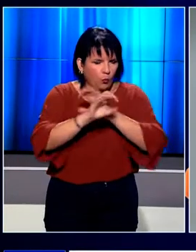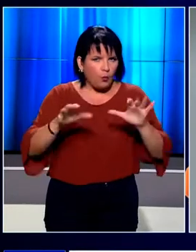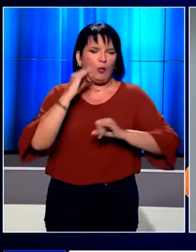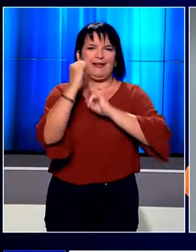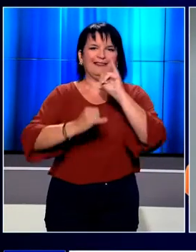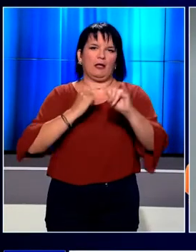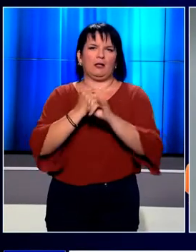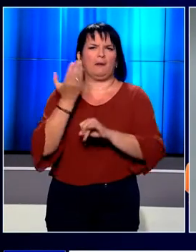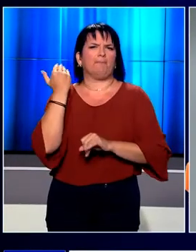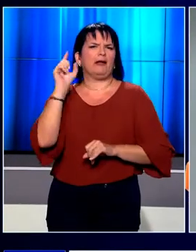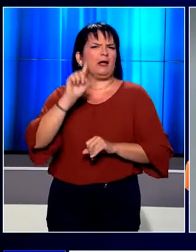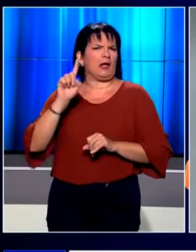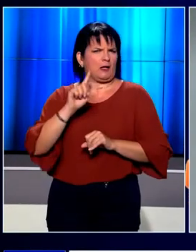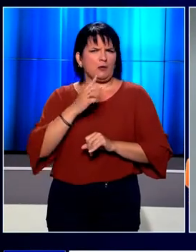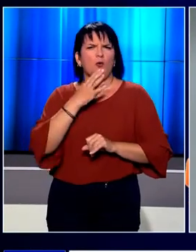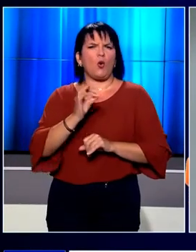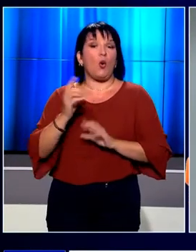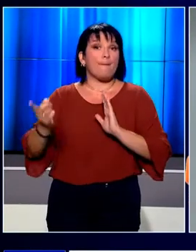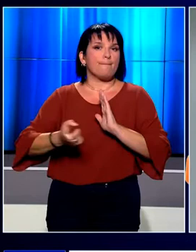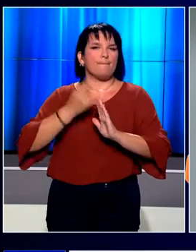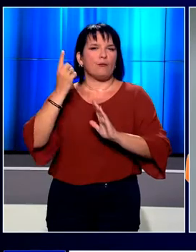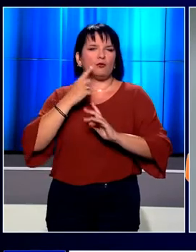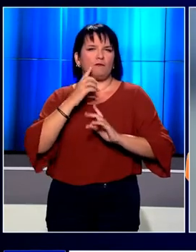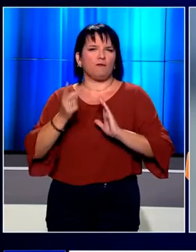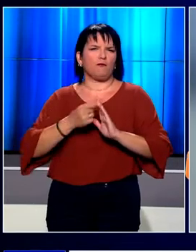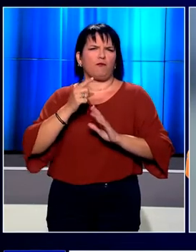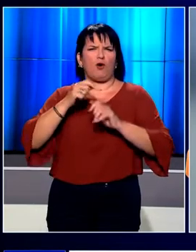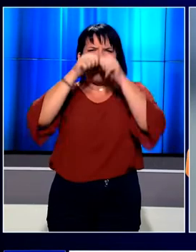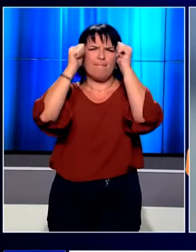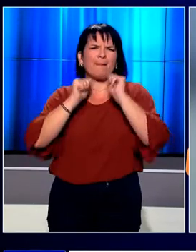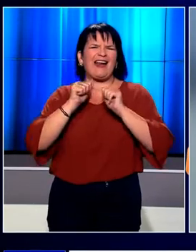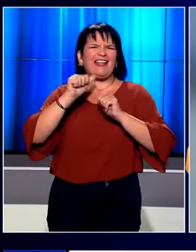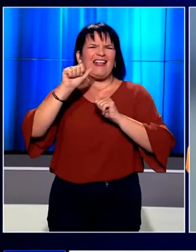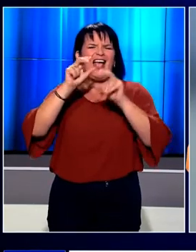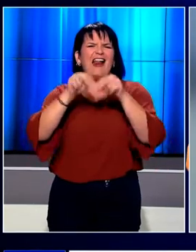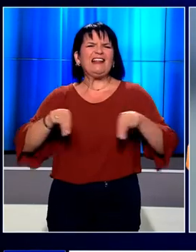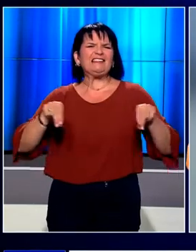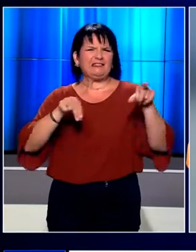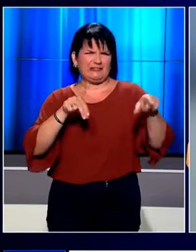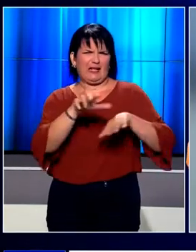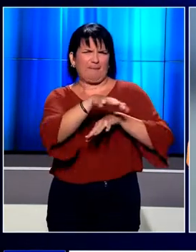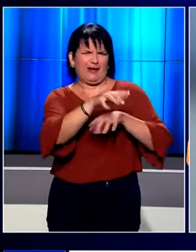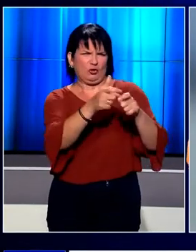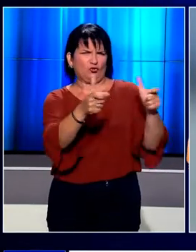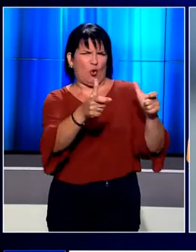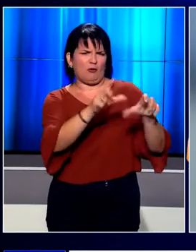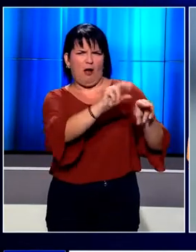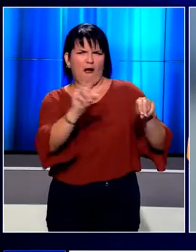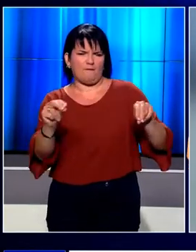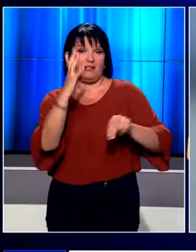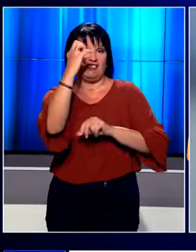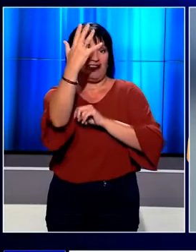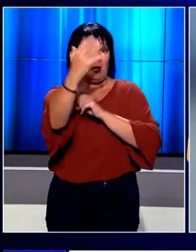συνέβη την περασμένη Κυριακή κατά τη διάρκεια της πρώτης λειτουργίας στην Παναγία της Λύσης που βρίσκεται κοντά στο σχολείο 45